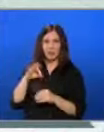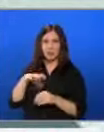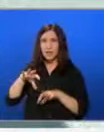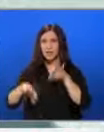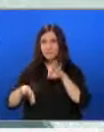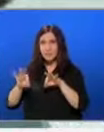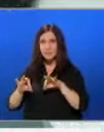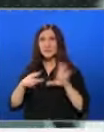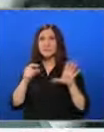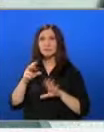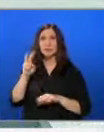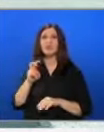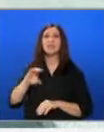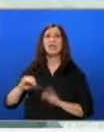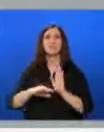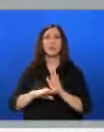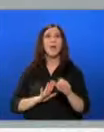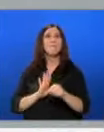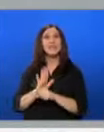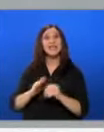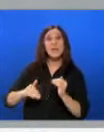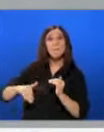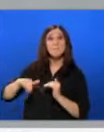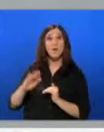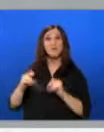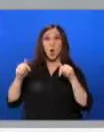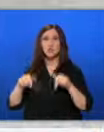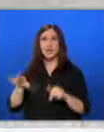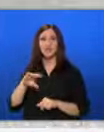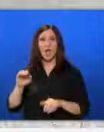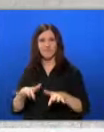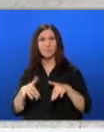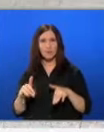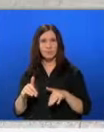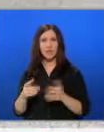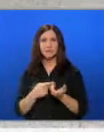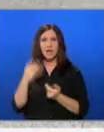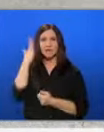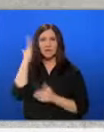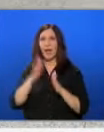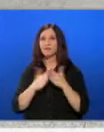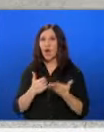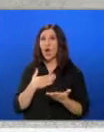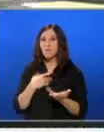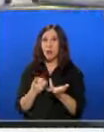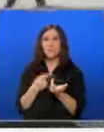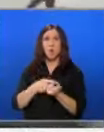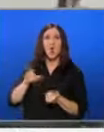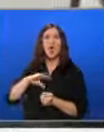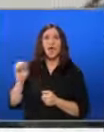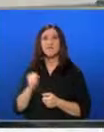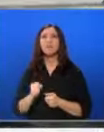720 евродепутати с 15 повече, отколкото има в сегашния европарламент. Всяка държава-членка има брой